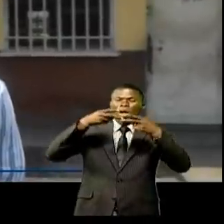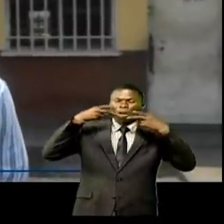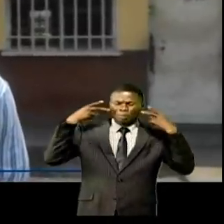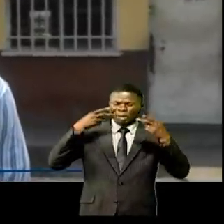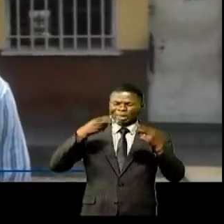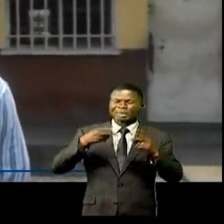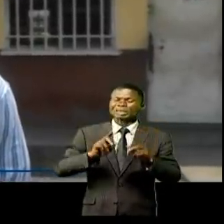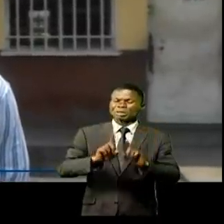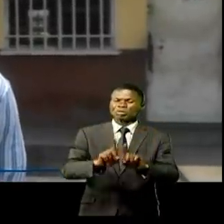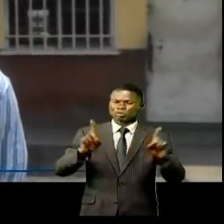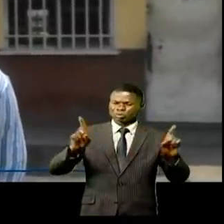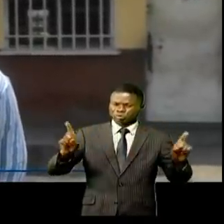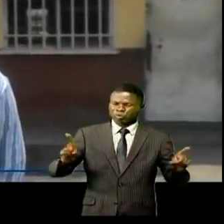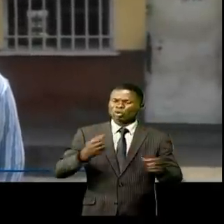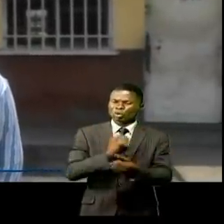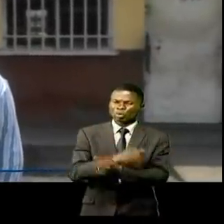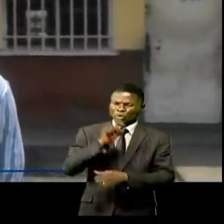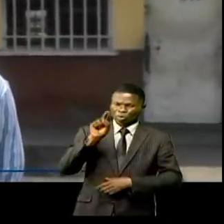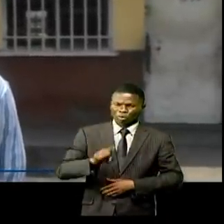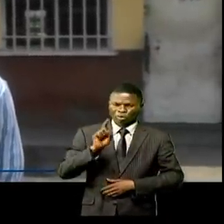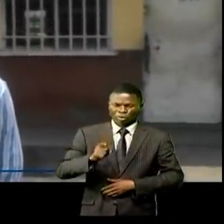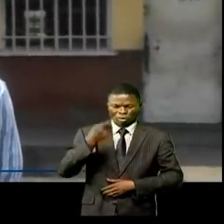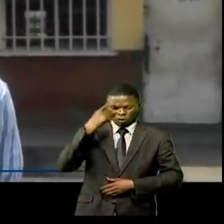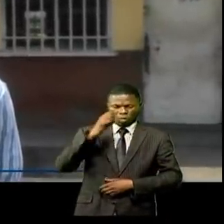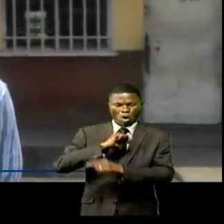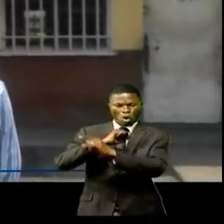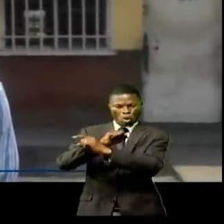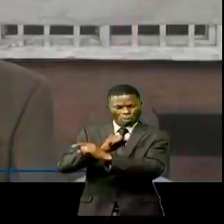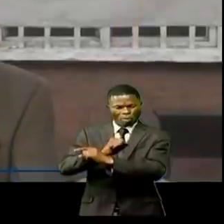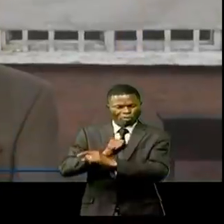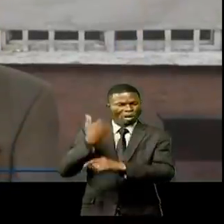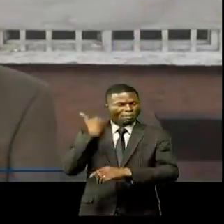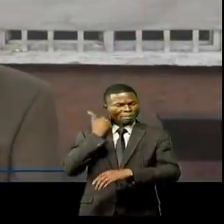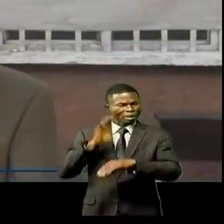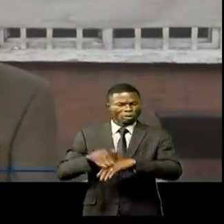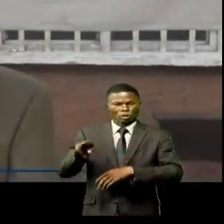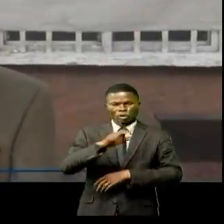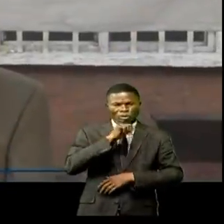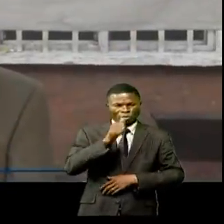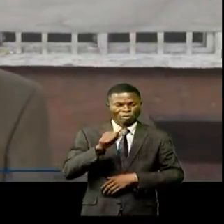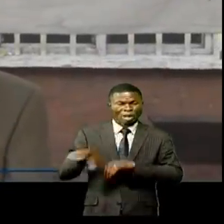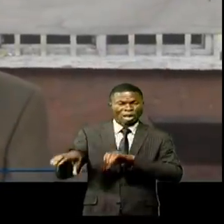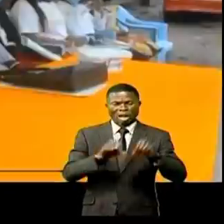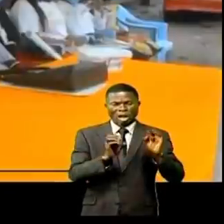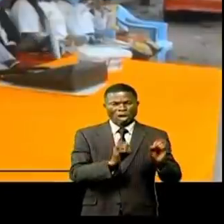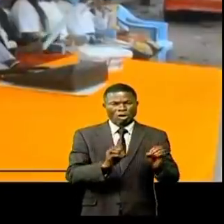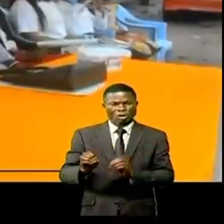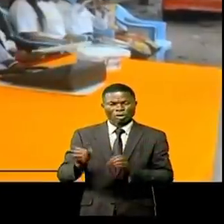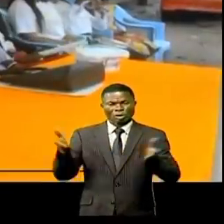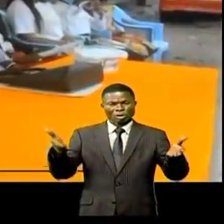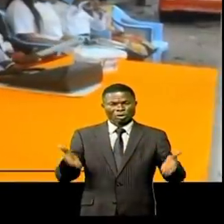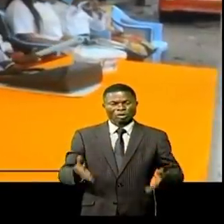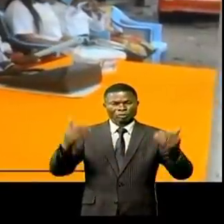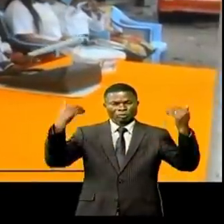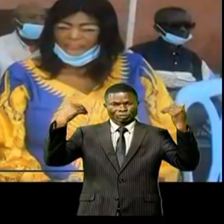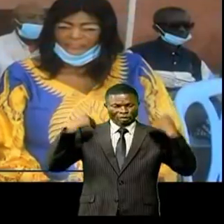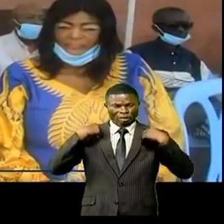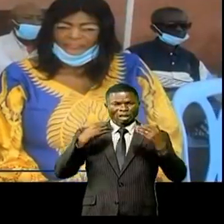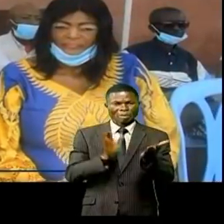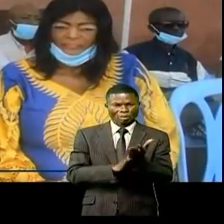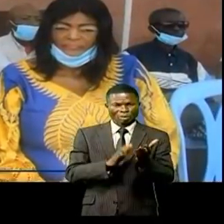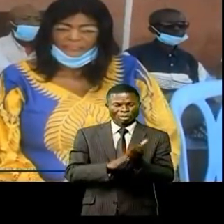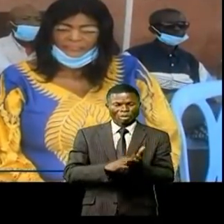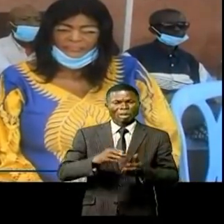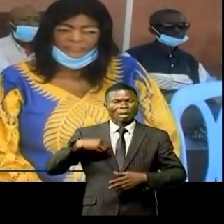impérativement appliquer pour bien se prémunir contre cette maladie. Une cérémonie organisée en présence des autorités scolaires et